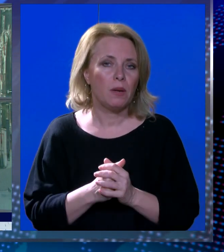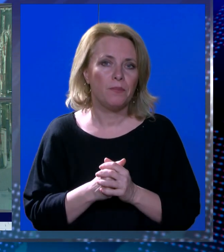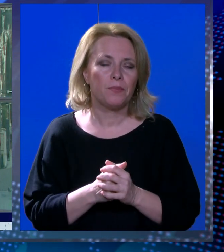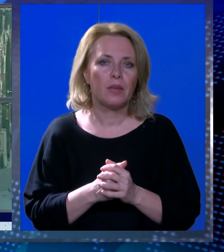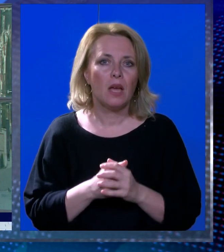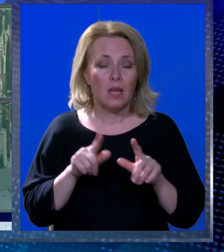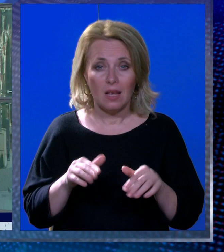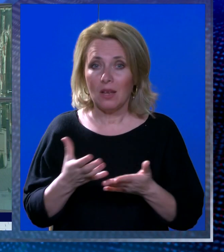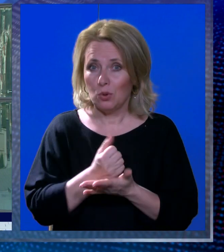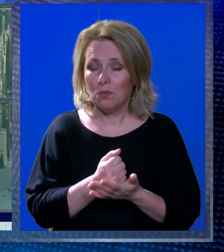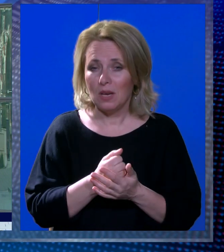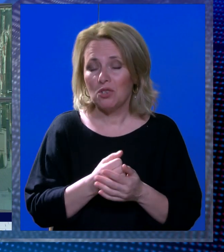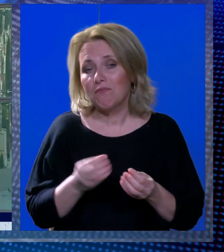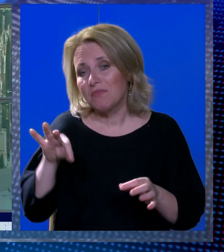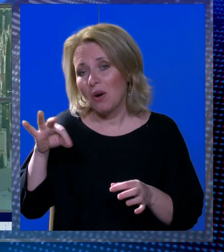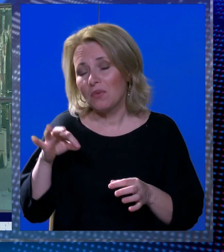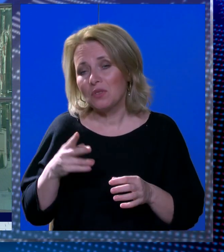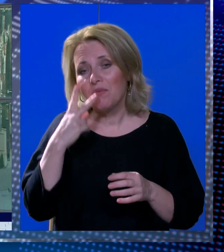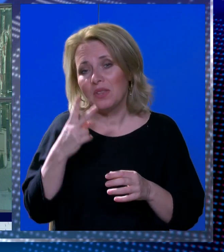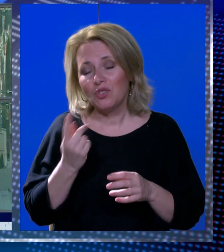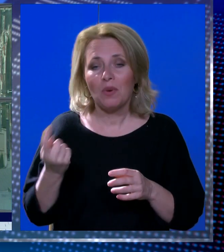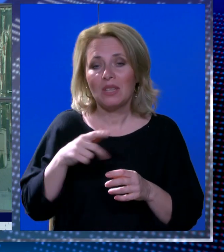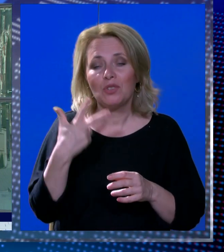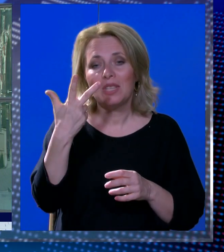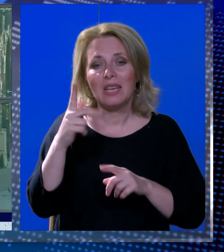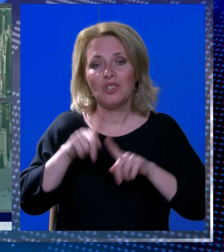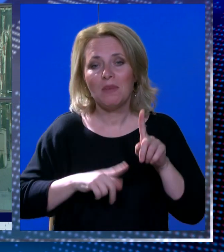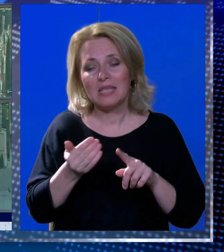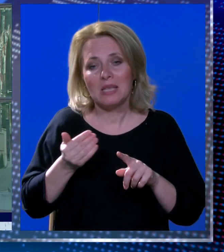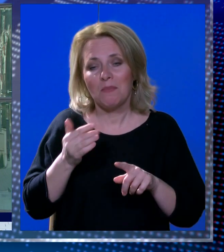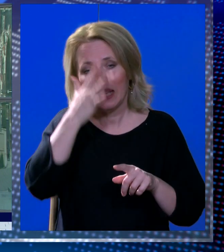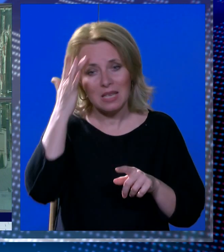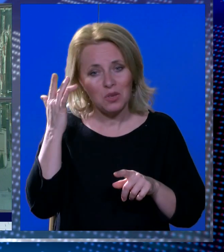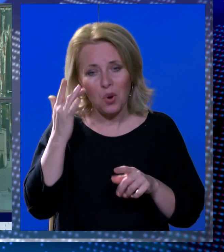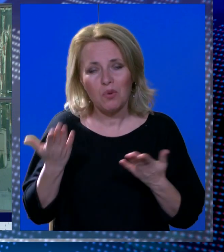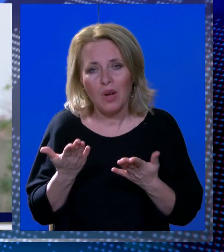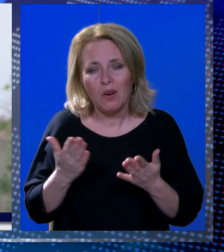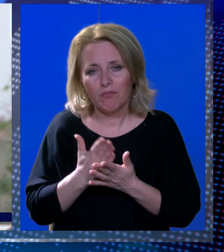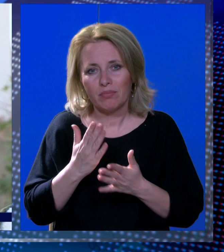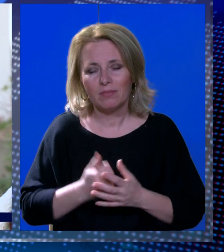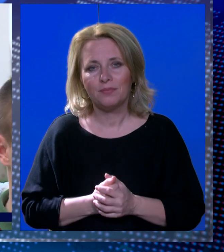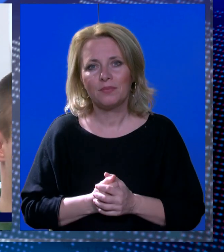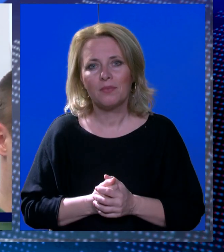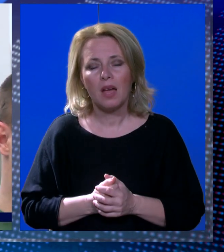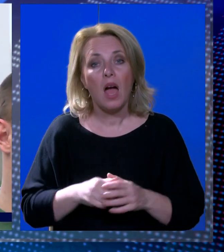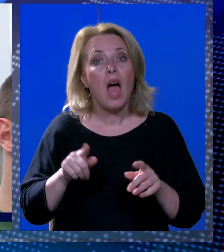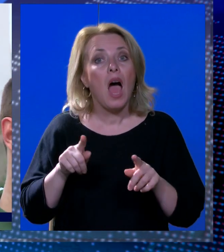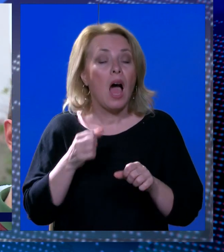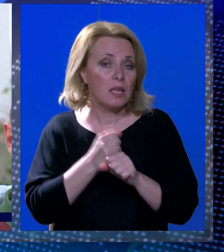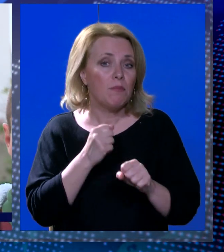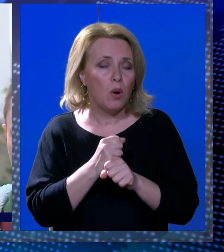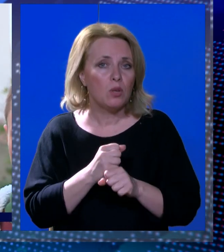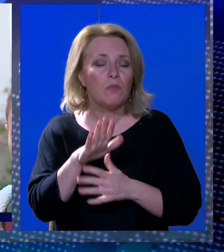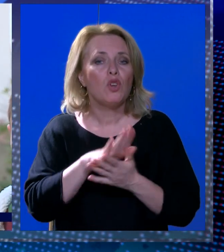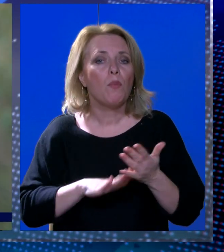Je li ti uspije to? Pa, kako kada, vidit ćemo kad dođe tamo treći mjesec pred sezonu kako će to izdržati. A s poslom će,